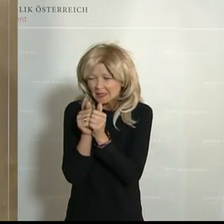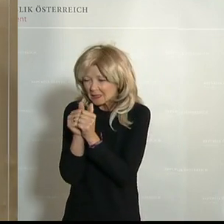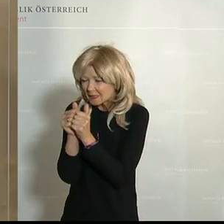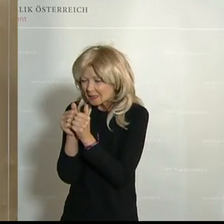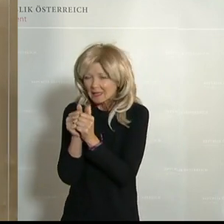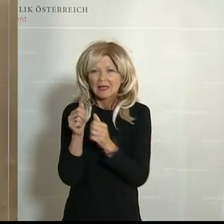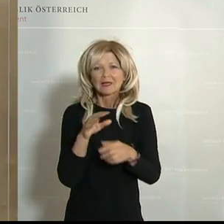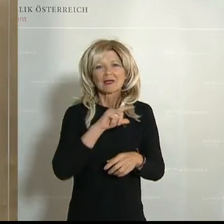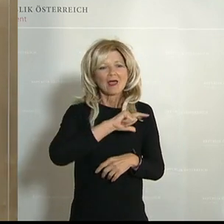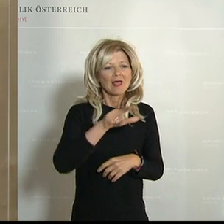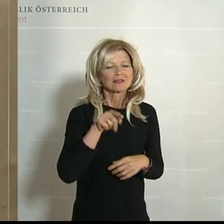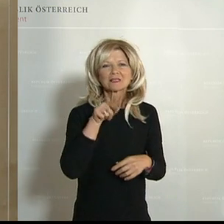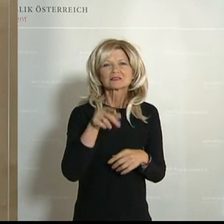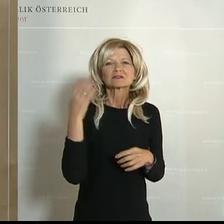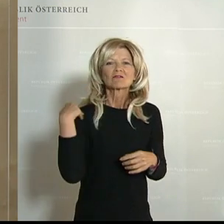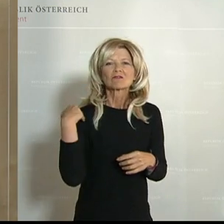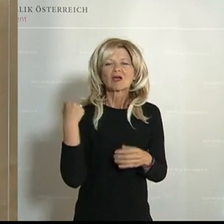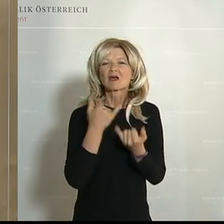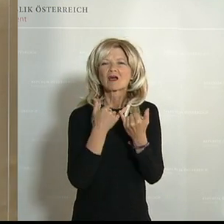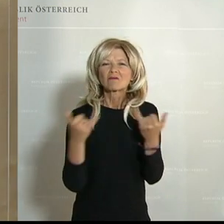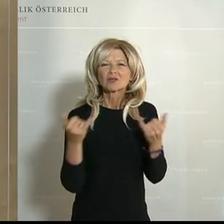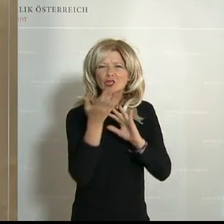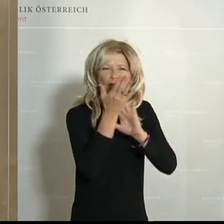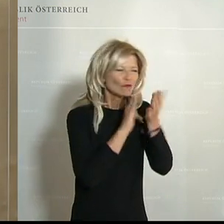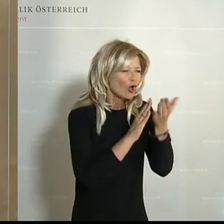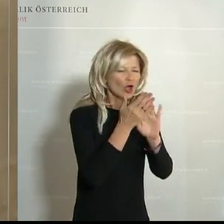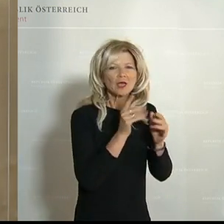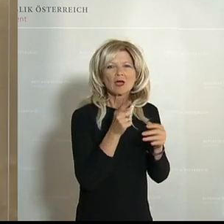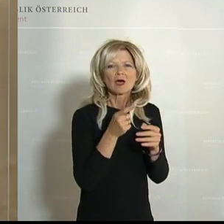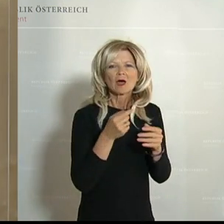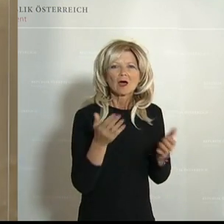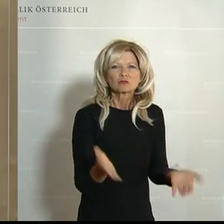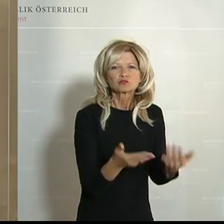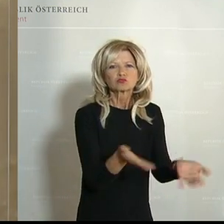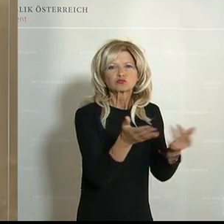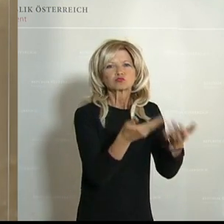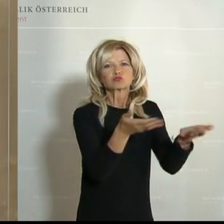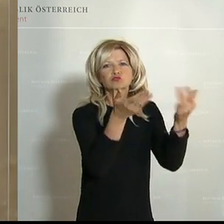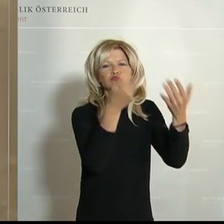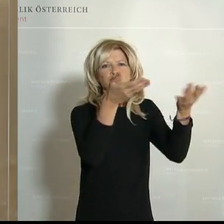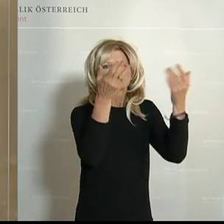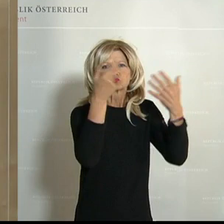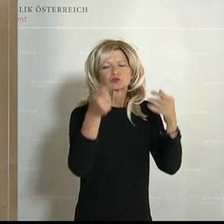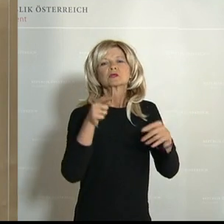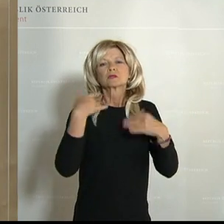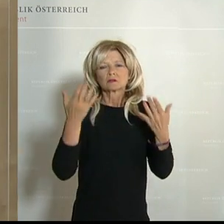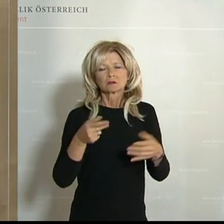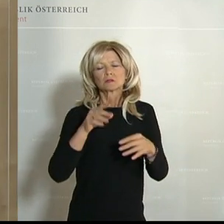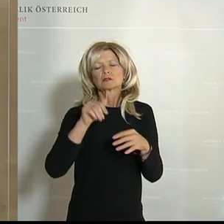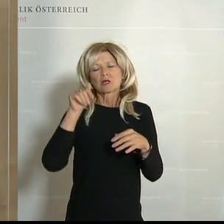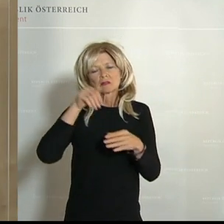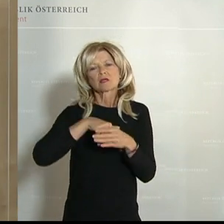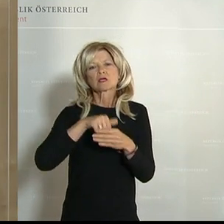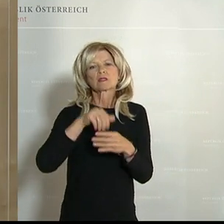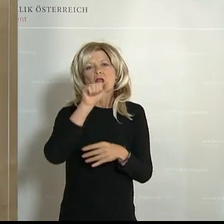hat gewirkt wie ein Brandbeschleuniger bei der Virusverbreitung in Europa. Das war die Folge einer nicht